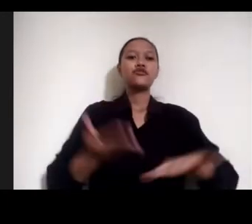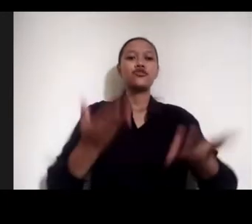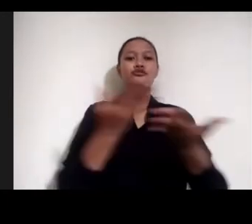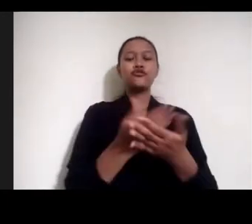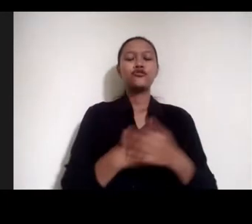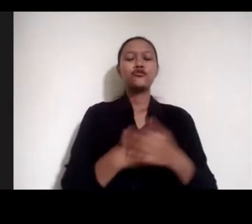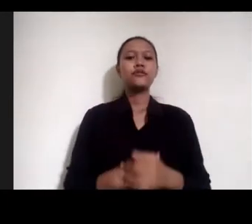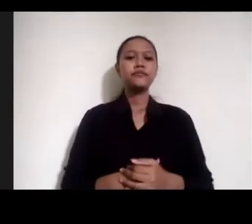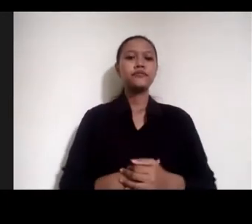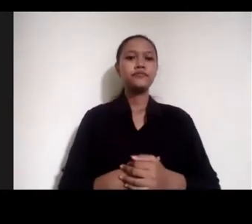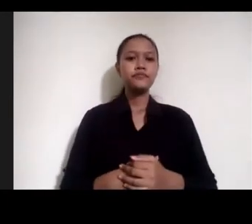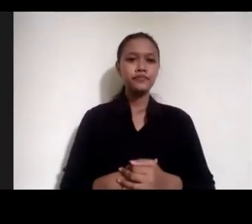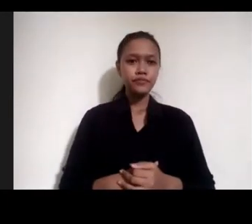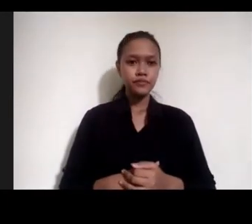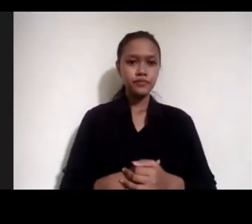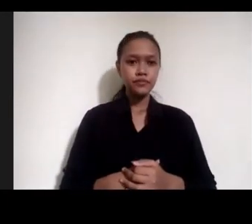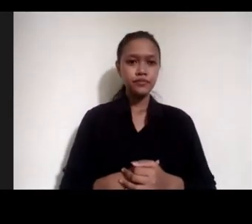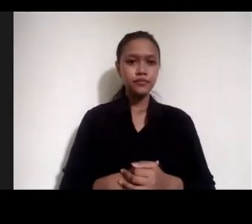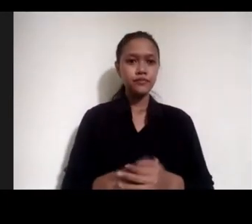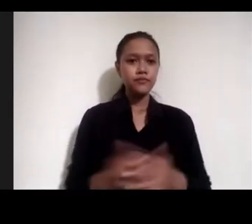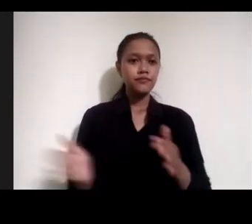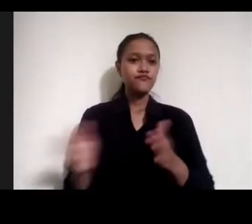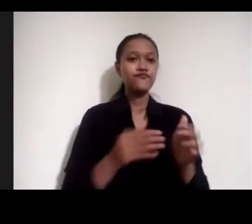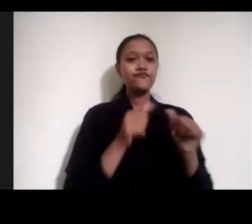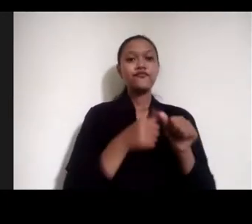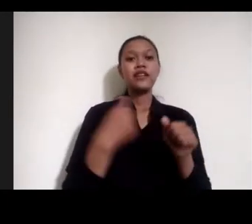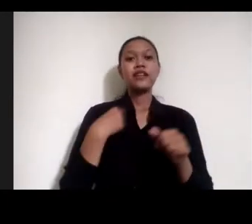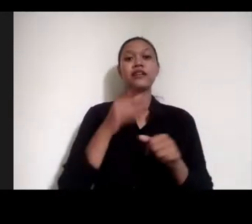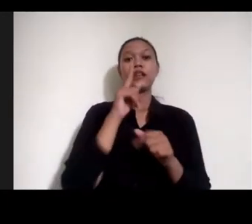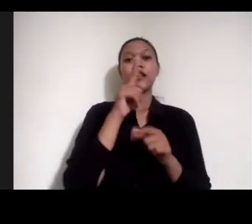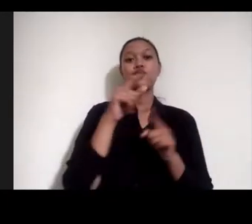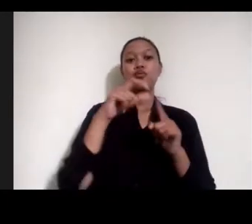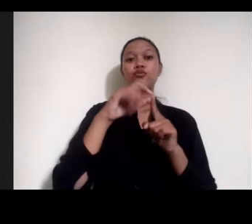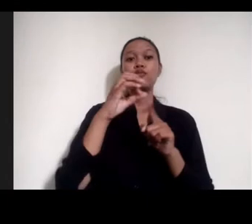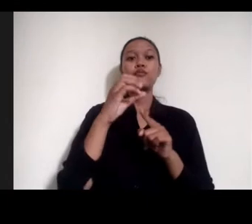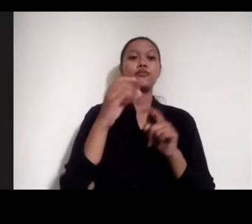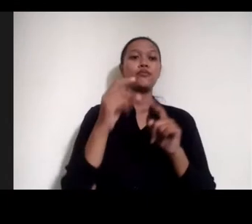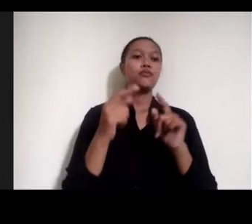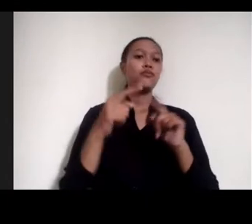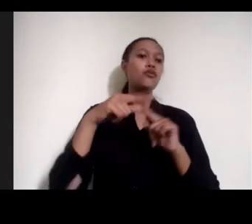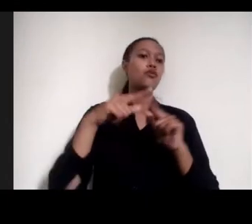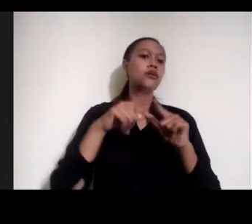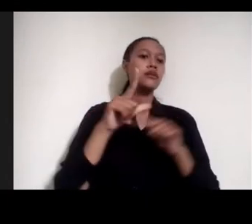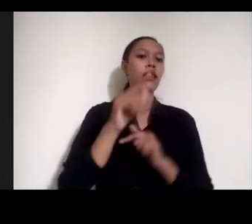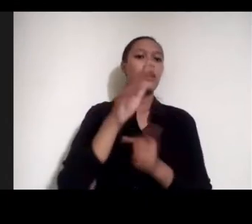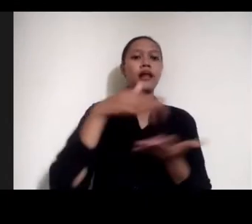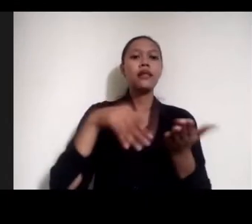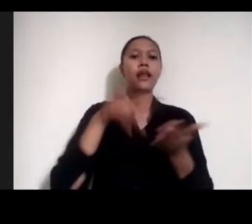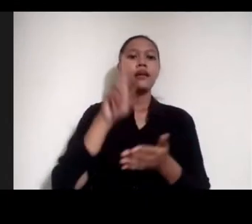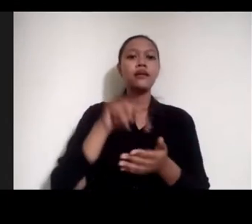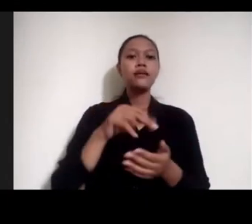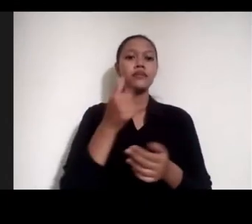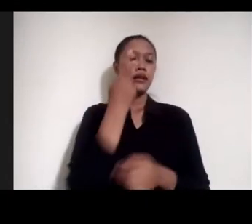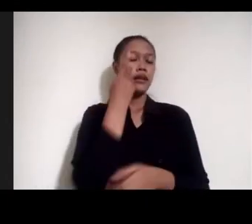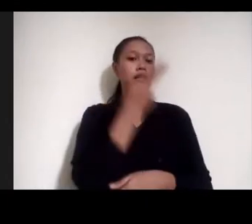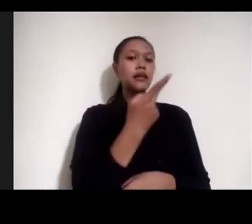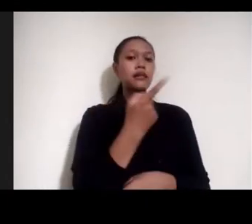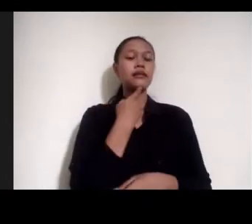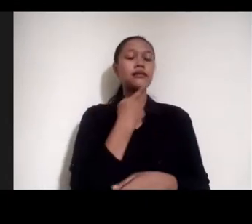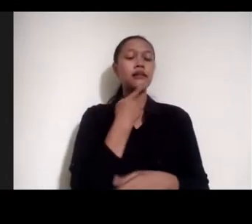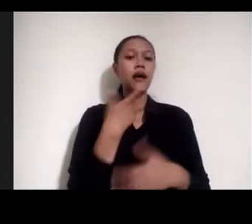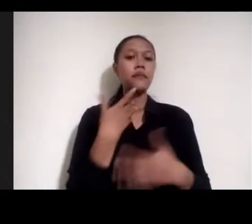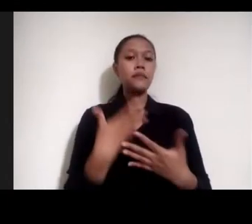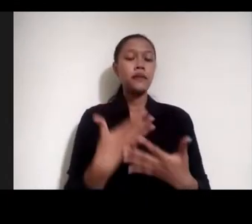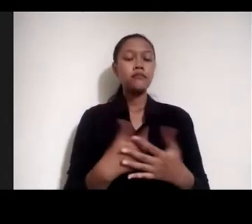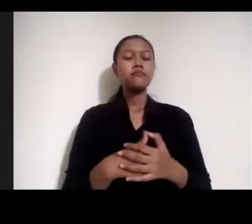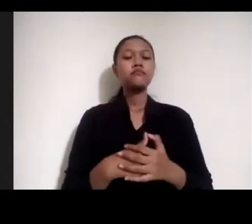Ada satu Portal lagi Data yang Menurutku Perlu Teman-teman juga Lihat Yaitu Soal bagaimana Penganggaran